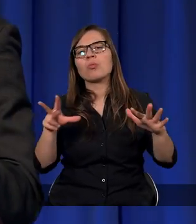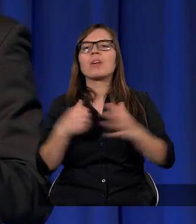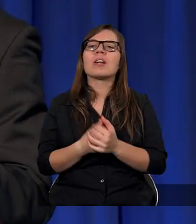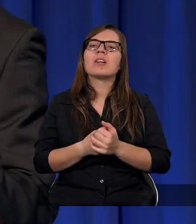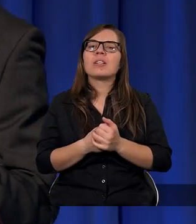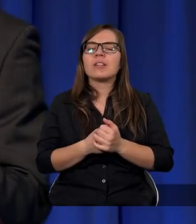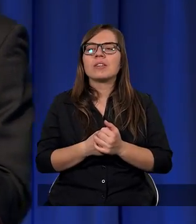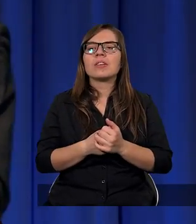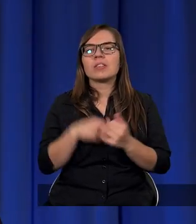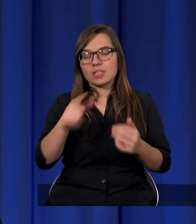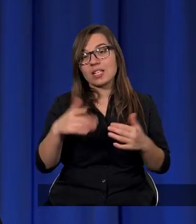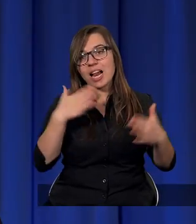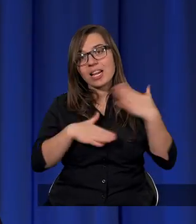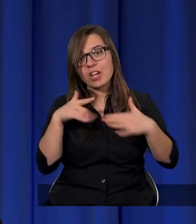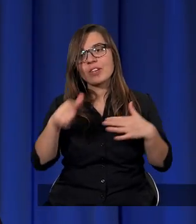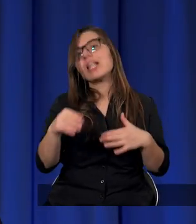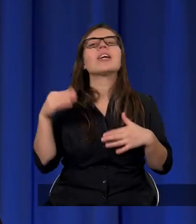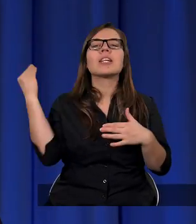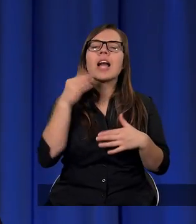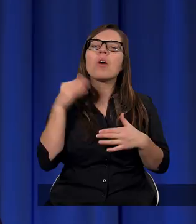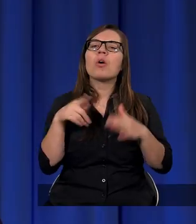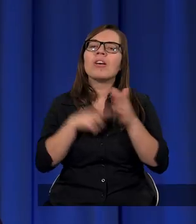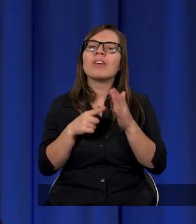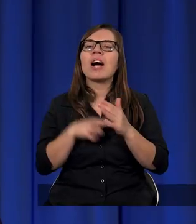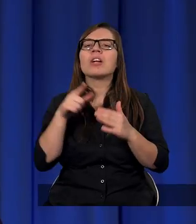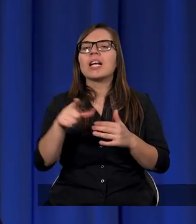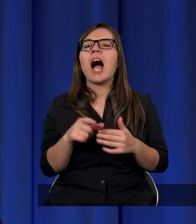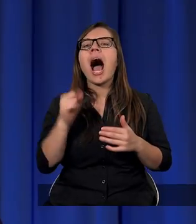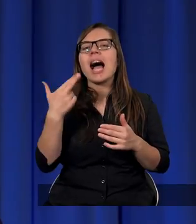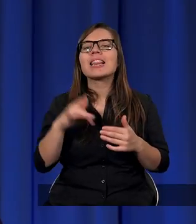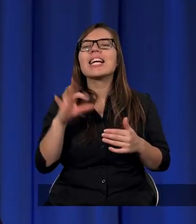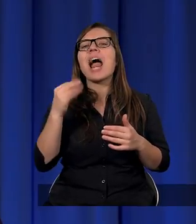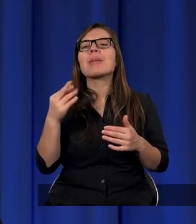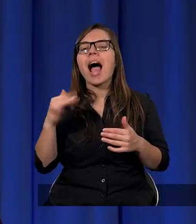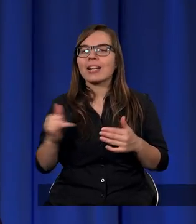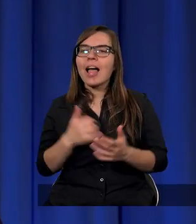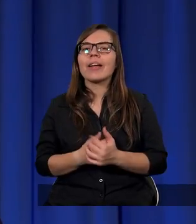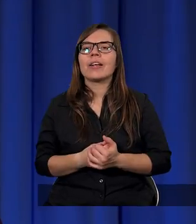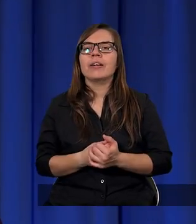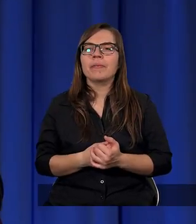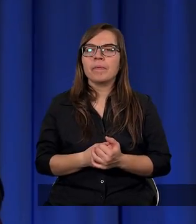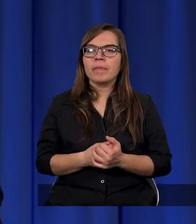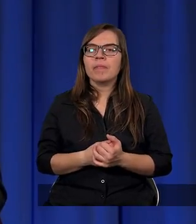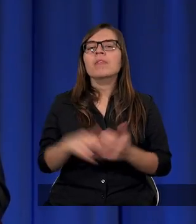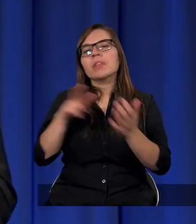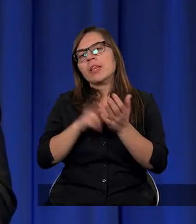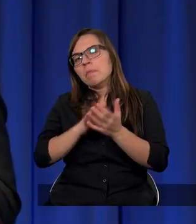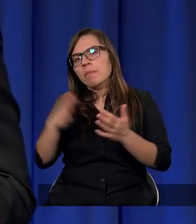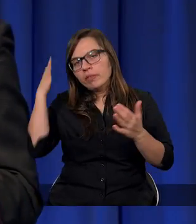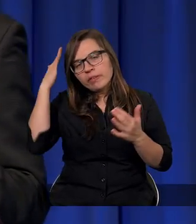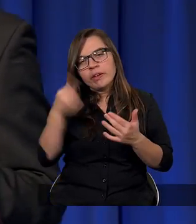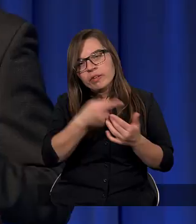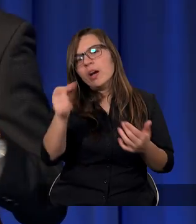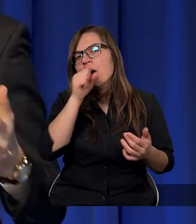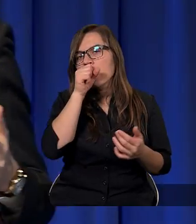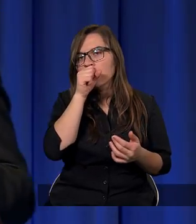Taki etap niezadowolenia z tej nauki właśnie antytrynitarny już. bo na pewno wiecie o tym, że